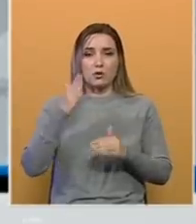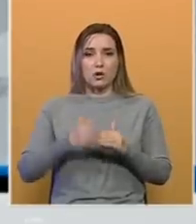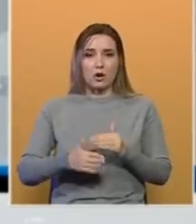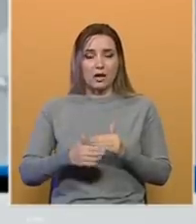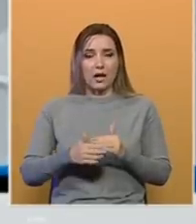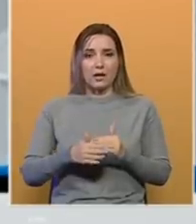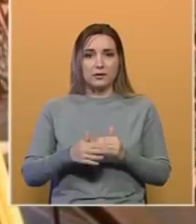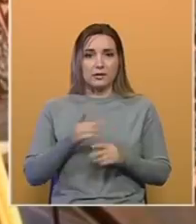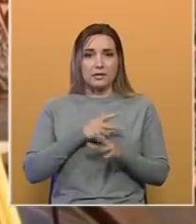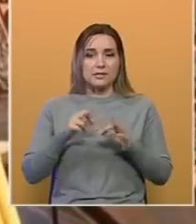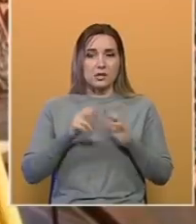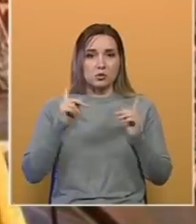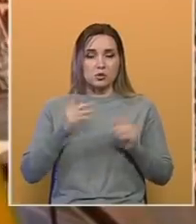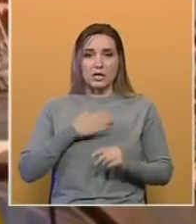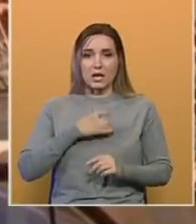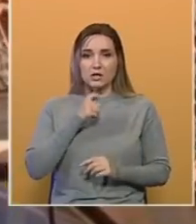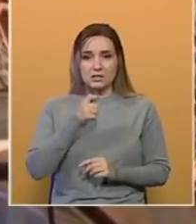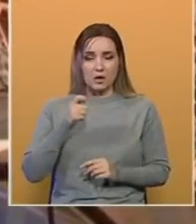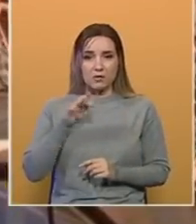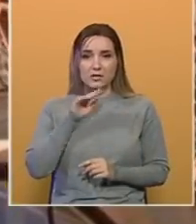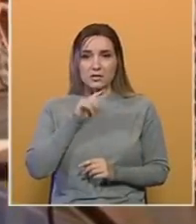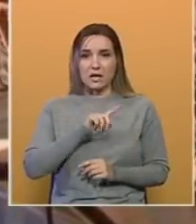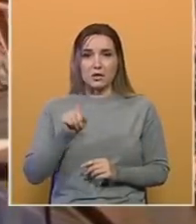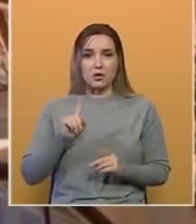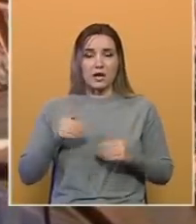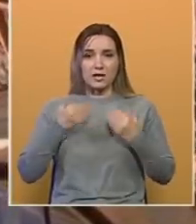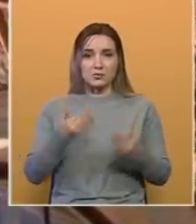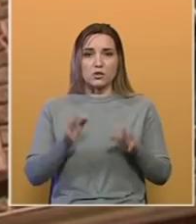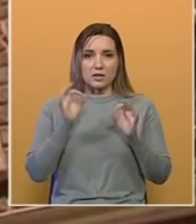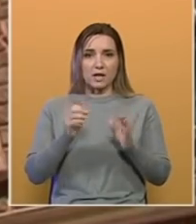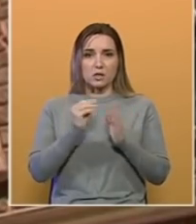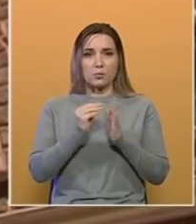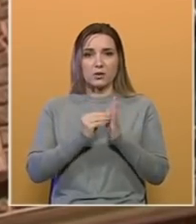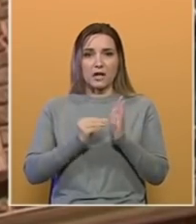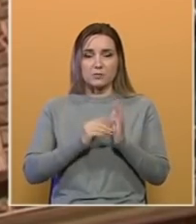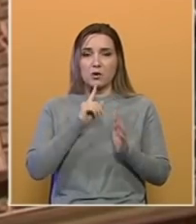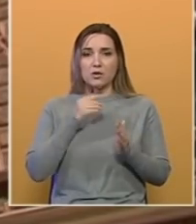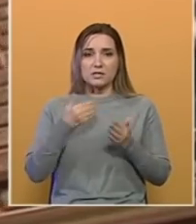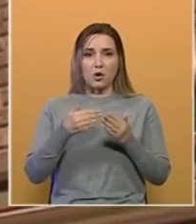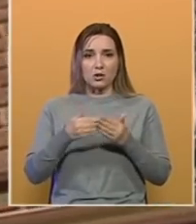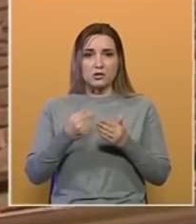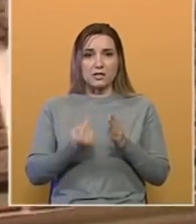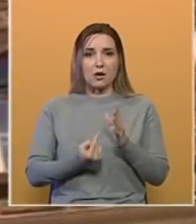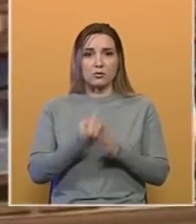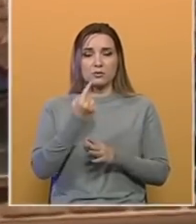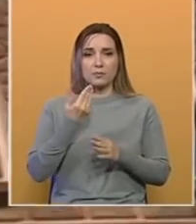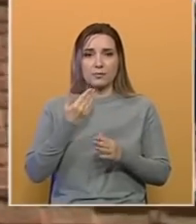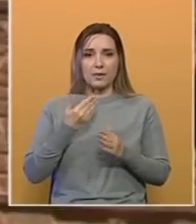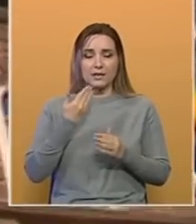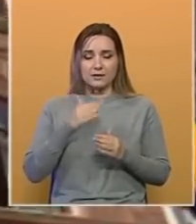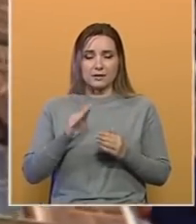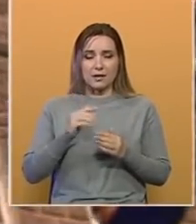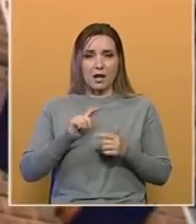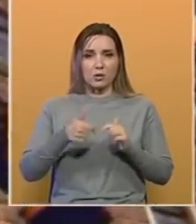za suđenje. Naši sagovornici ističu da niko ne raspolaže sa tačnim podacima koji se odnose na pruzrokovanu materialnu štetu